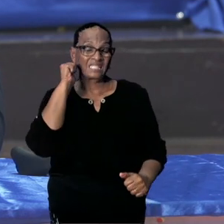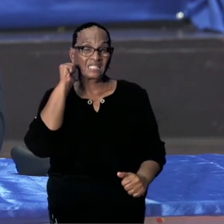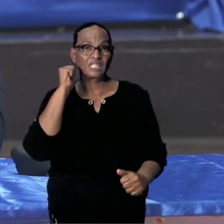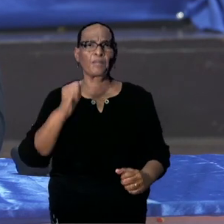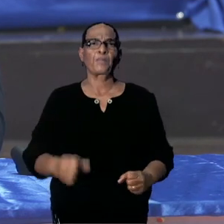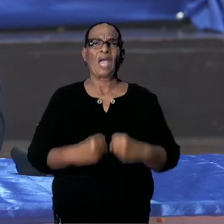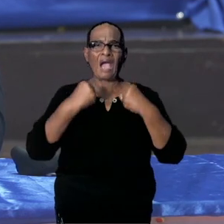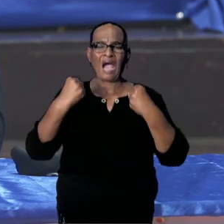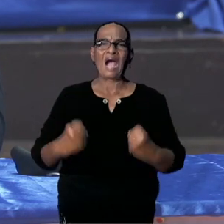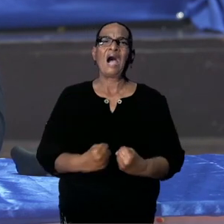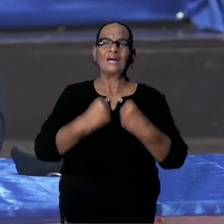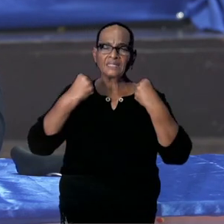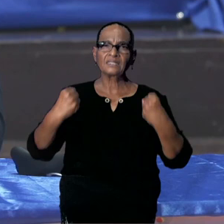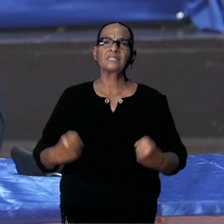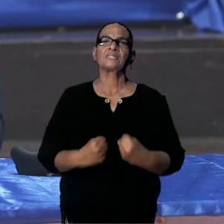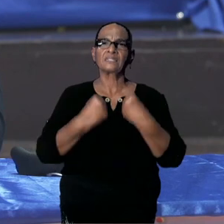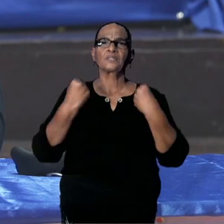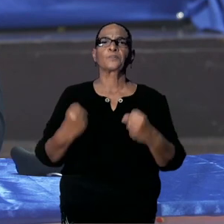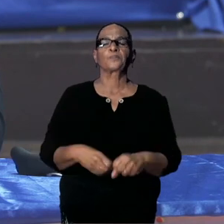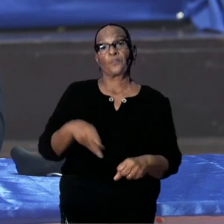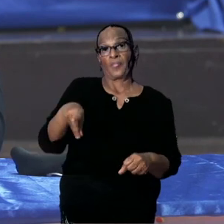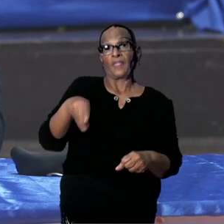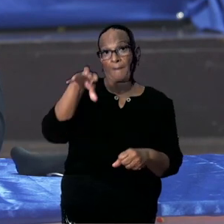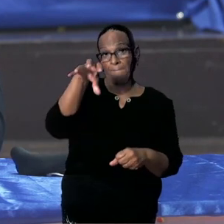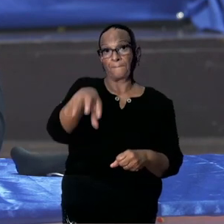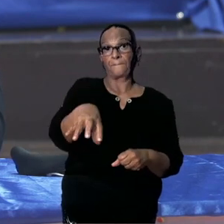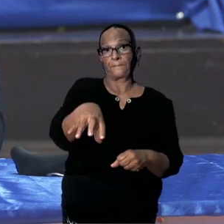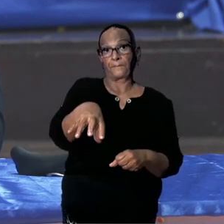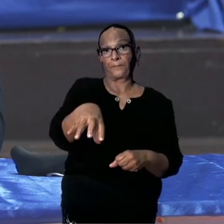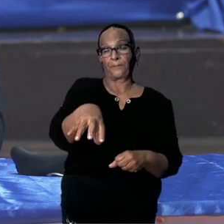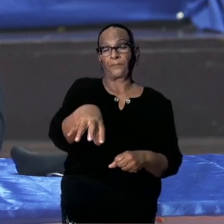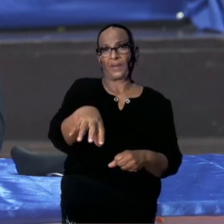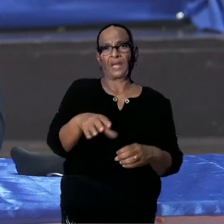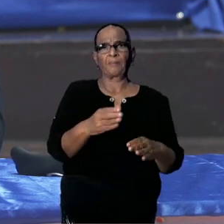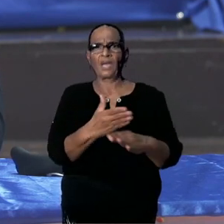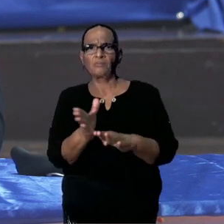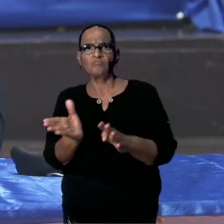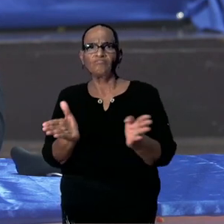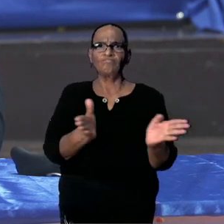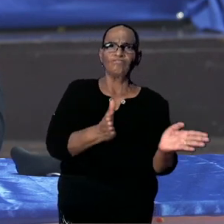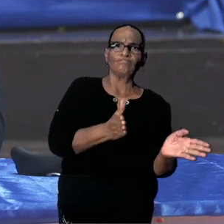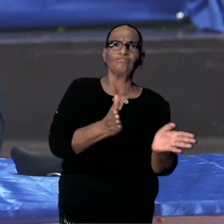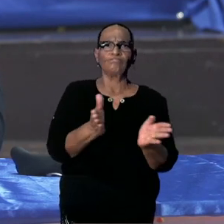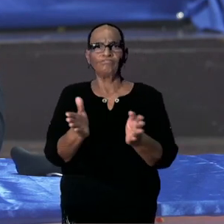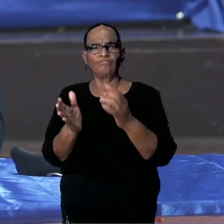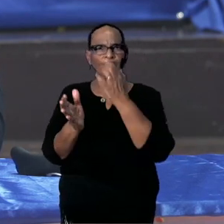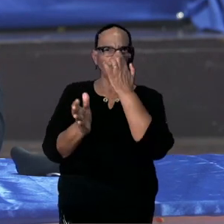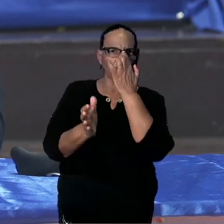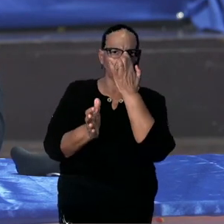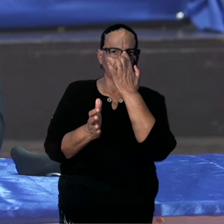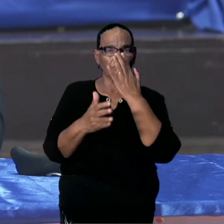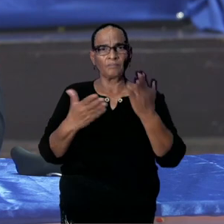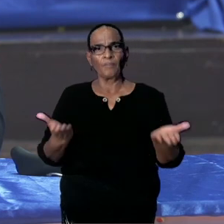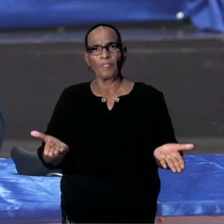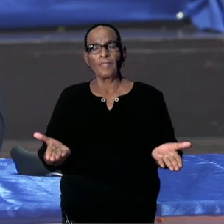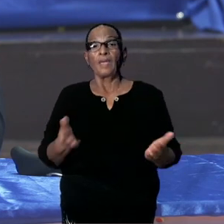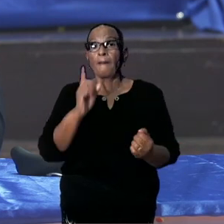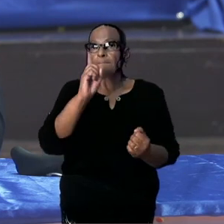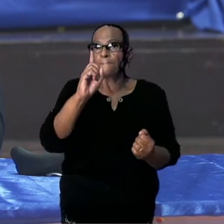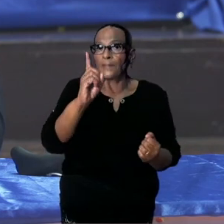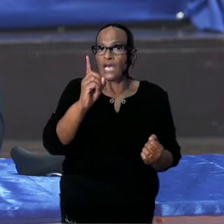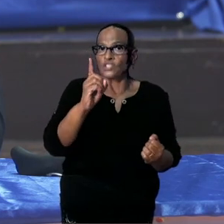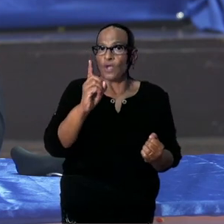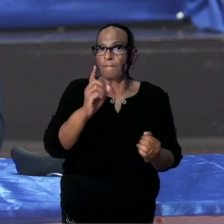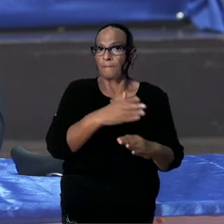door. Want vandaag was er in Paramaribo een verdeeld partij gaande. Van dezelfde meneer. Ondanks dat hij erop is gewezen.